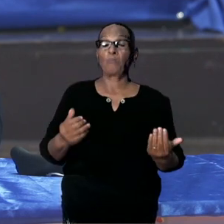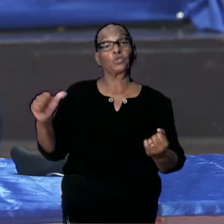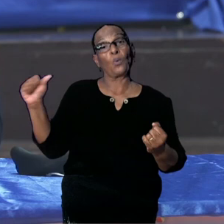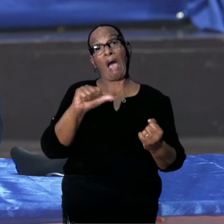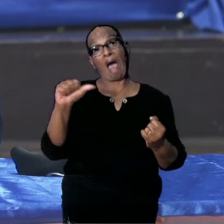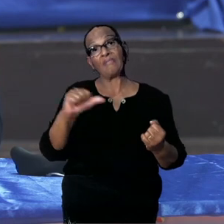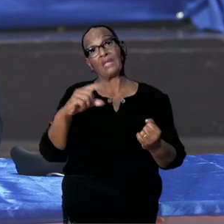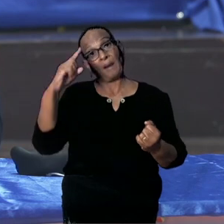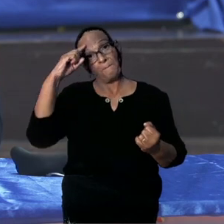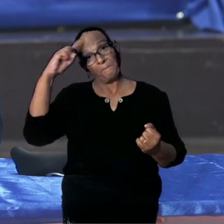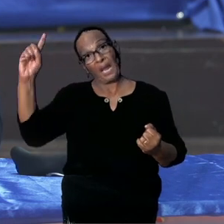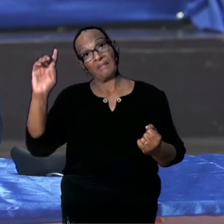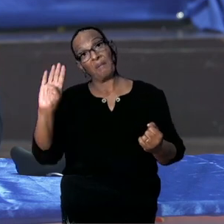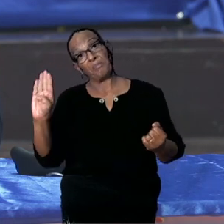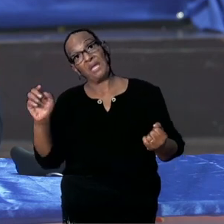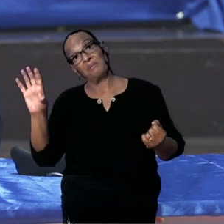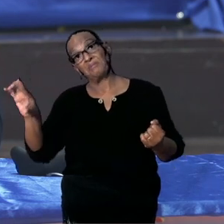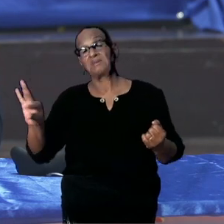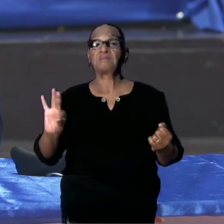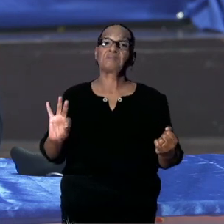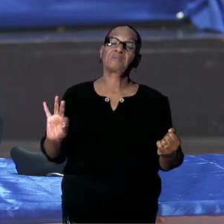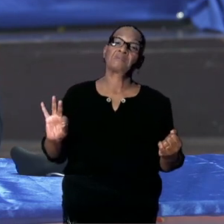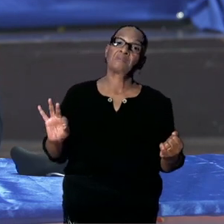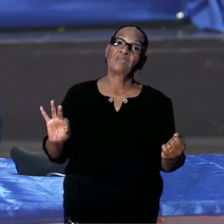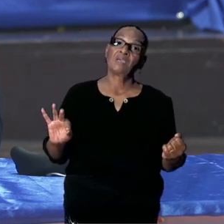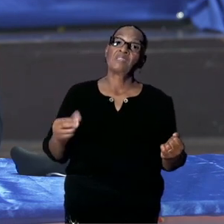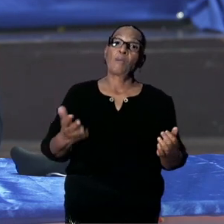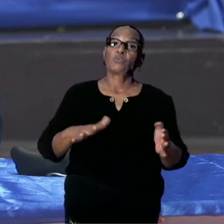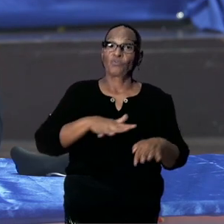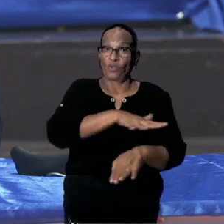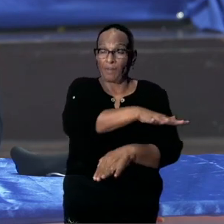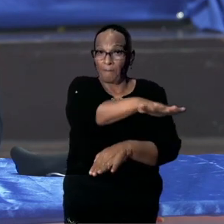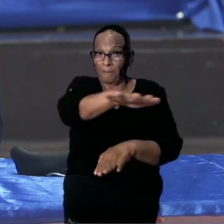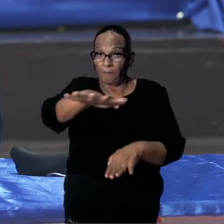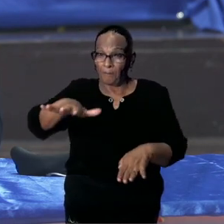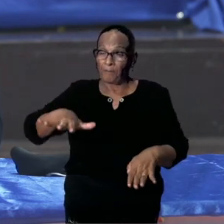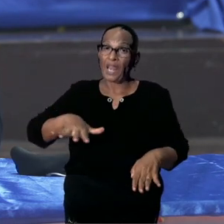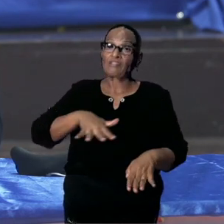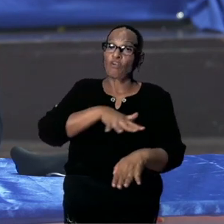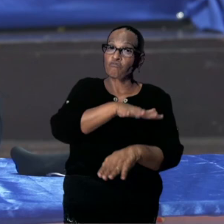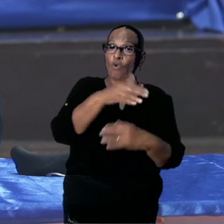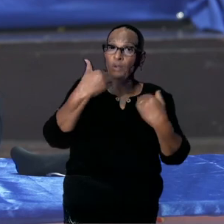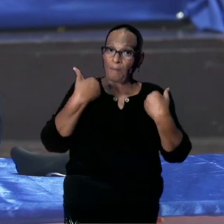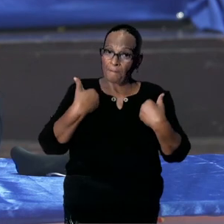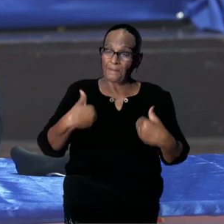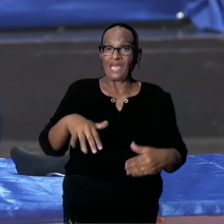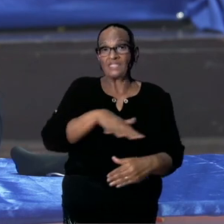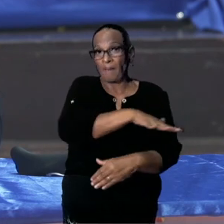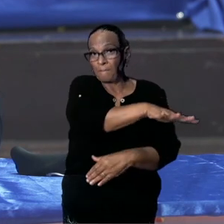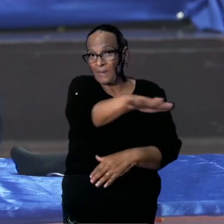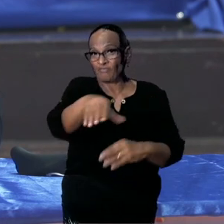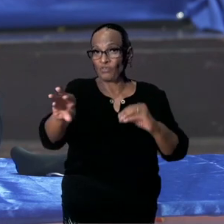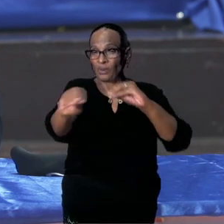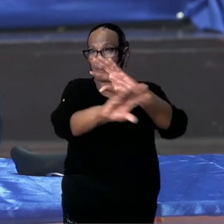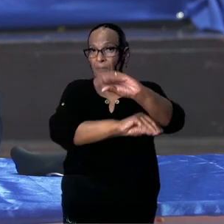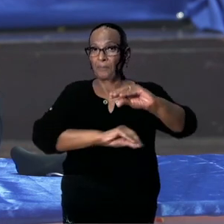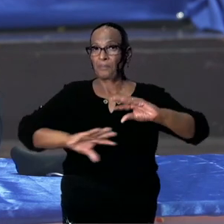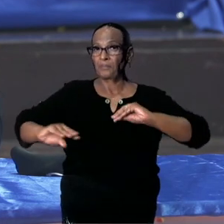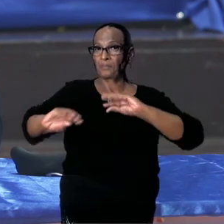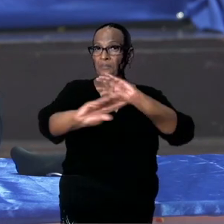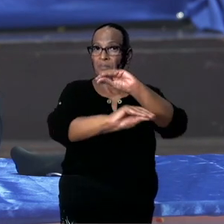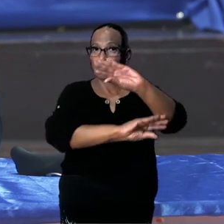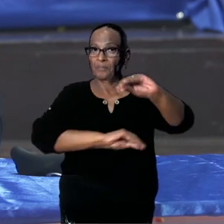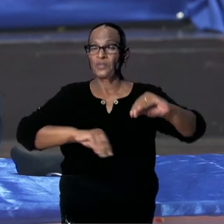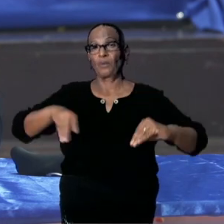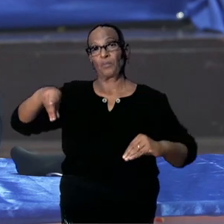moeten gaan. En dan zullen wij vanuit het platform, want daar is de vraag gesteld over Pfizer ook. Hoe komen we weer